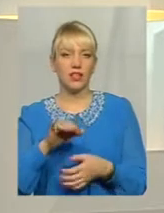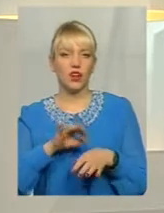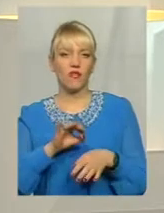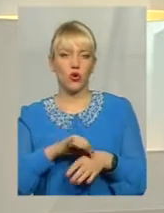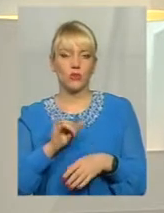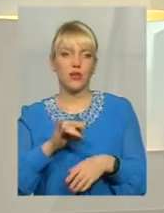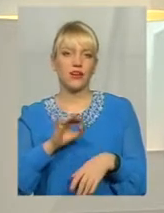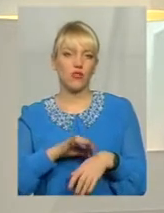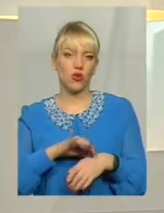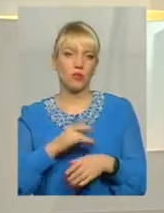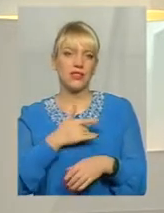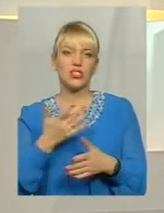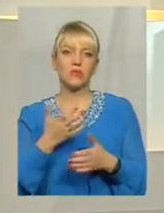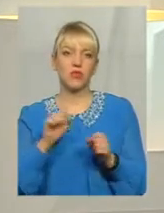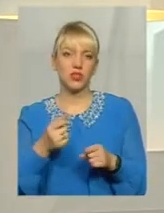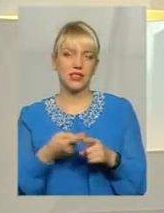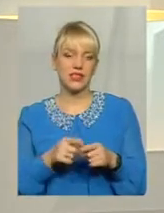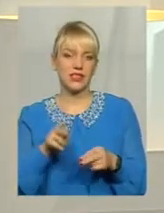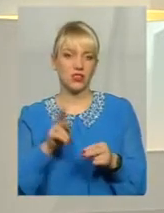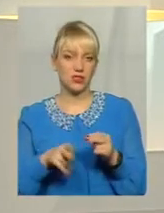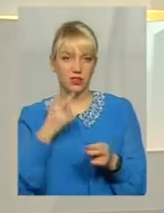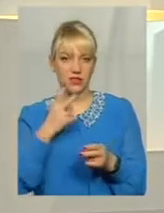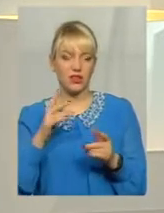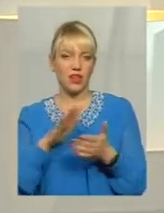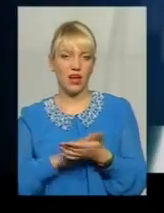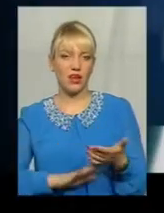зокрема, хвороби серця. Чим це може скінчитися в наступному сюжеті?